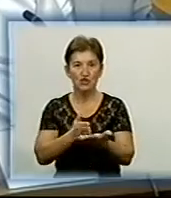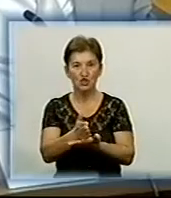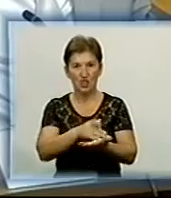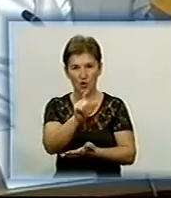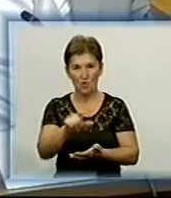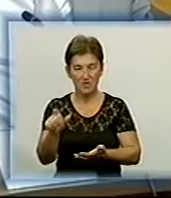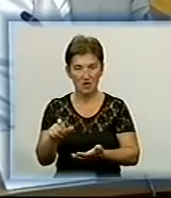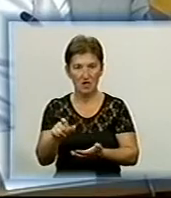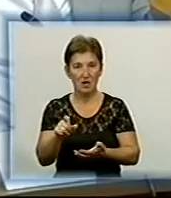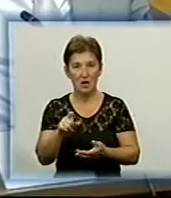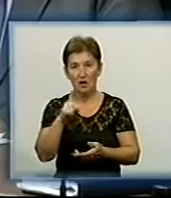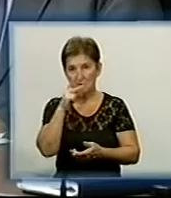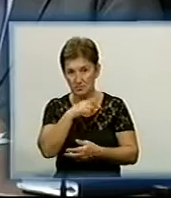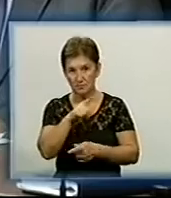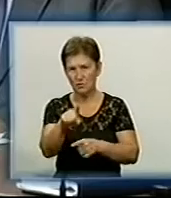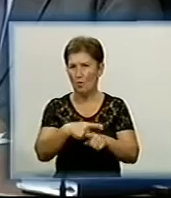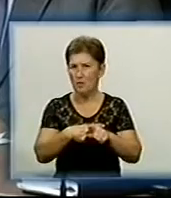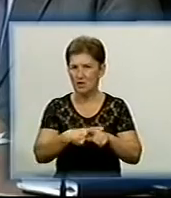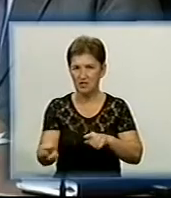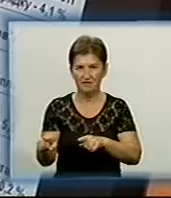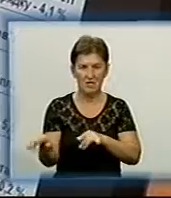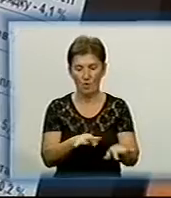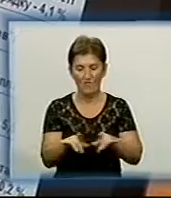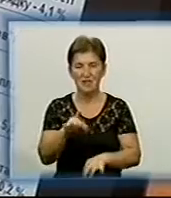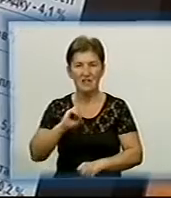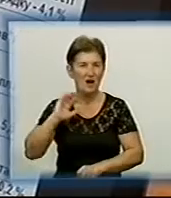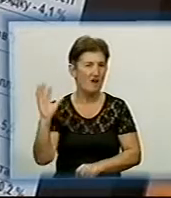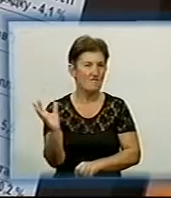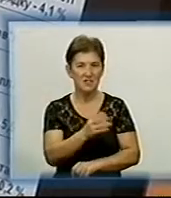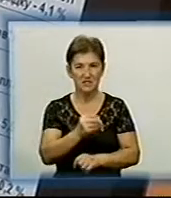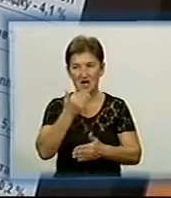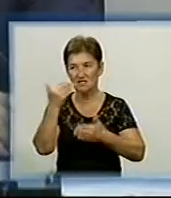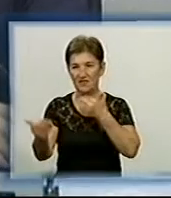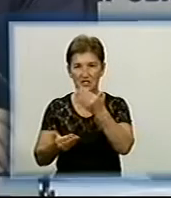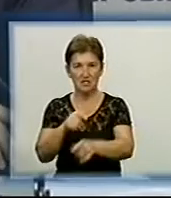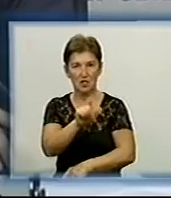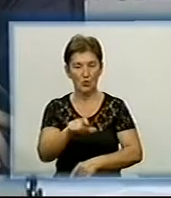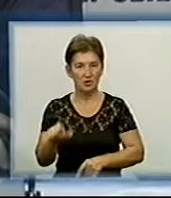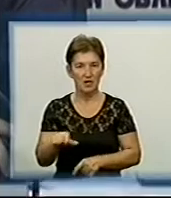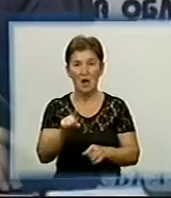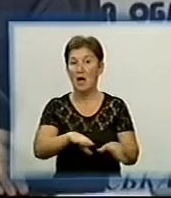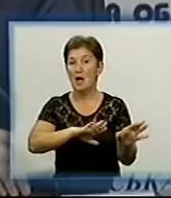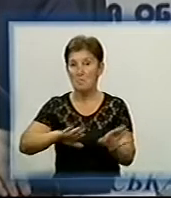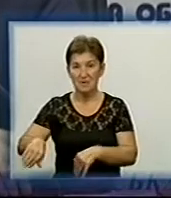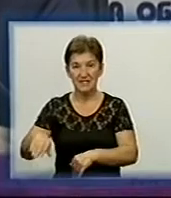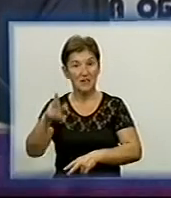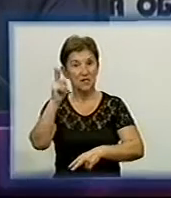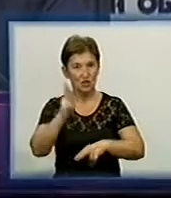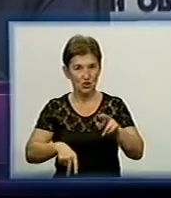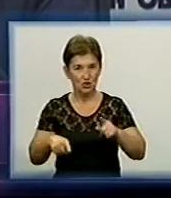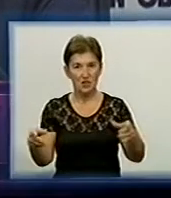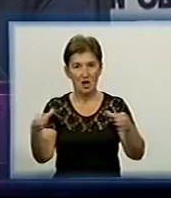губернатора Ніколайенко рекомендував їм оперативно реагувати на всі, без виключення звернення людей Після закінчення апаратної наради,